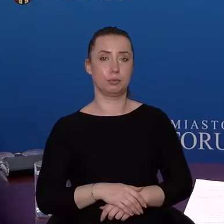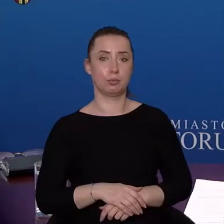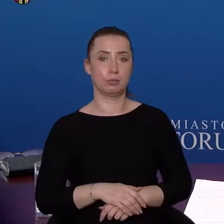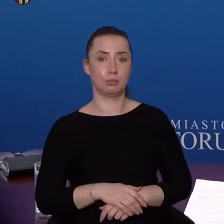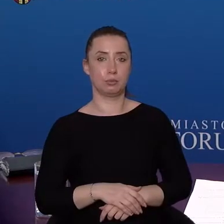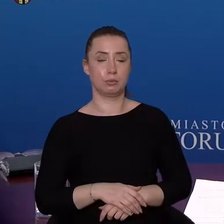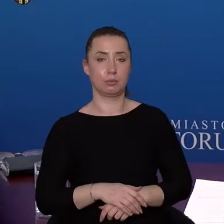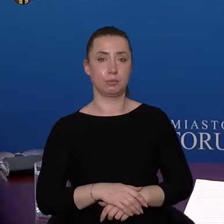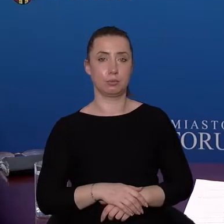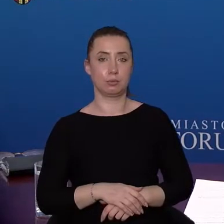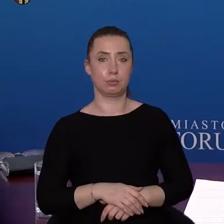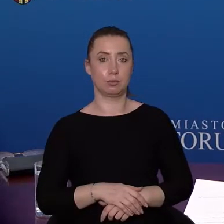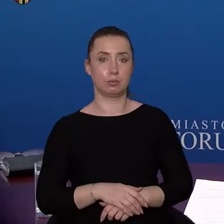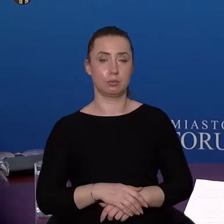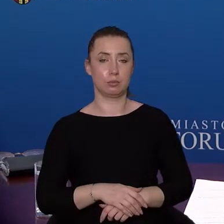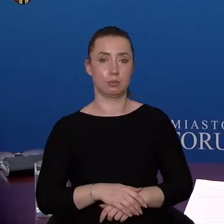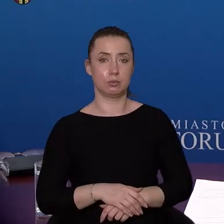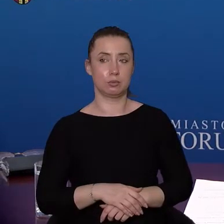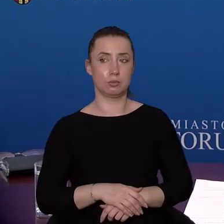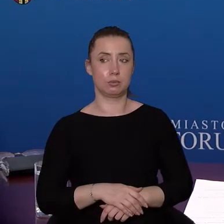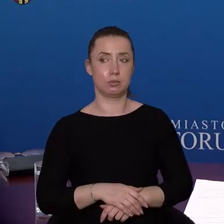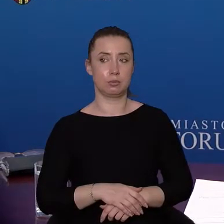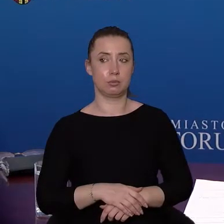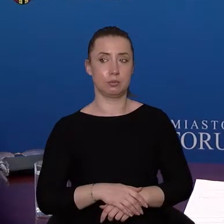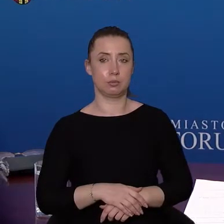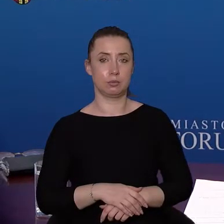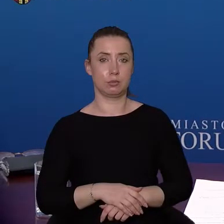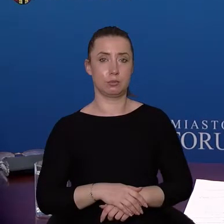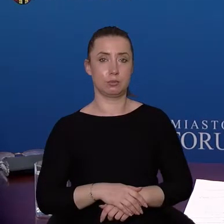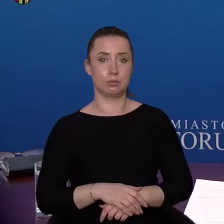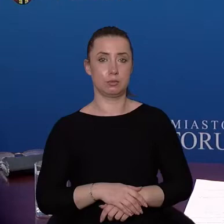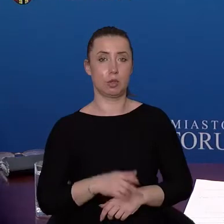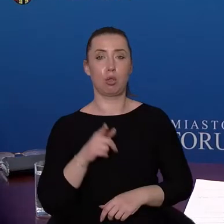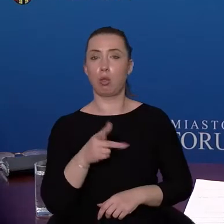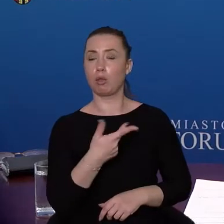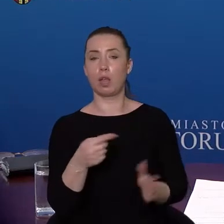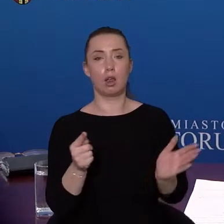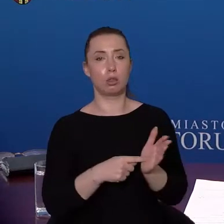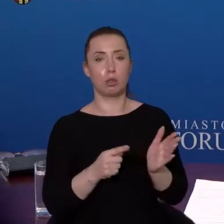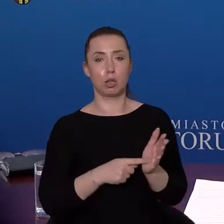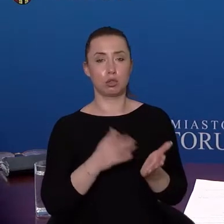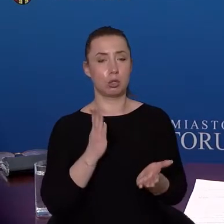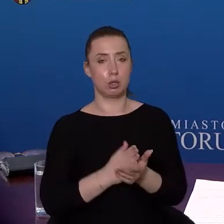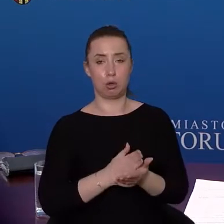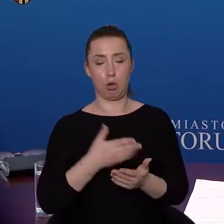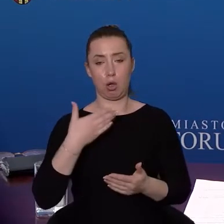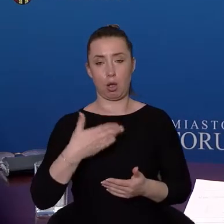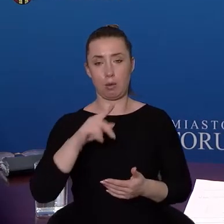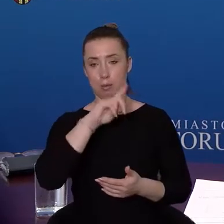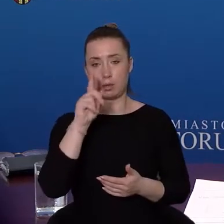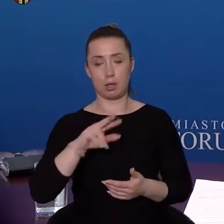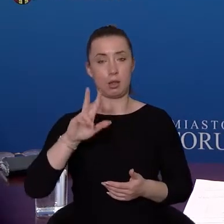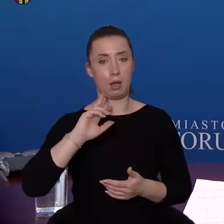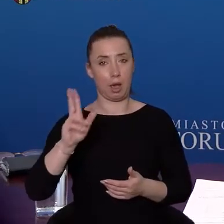ilości osób, które pojazdem komunikacji publicznej podróżują. Nie dotyczy to tylko MZK, również i cały